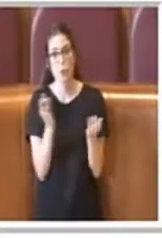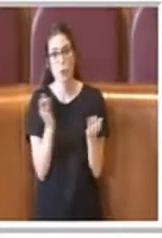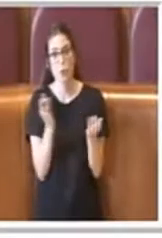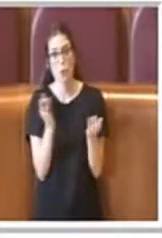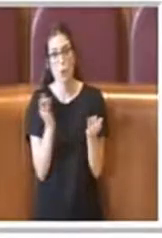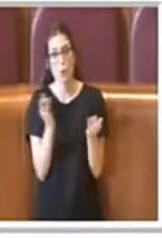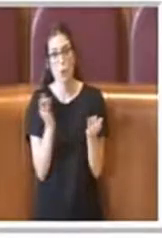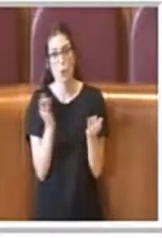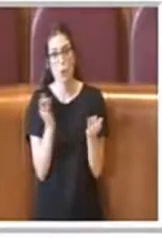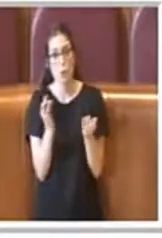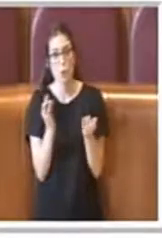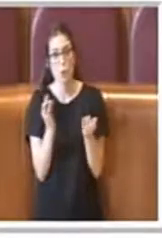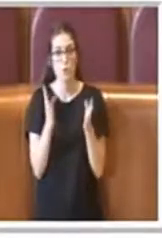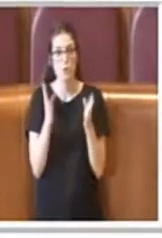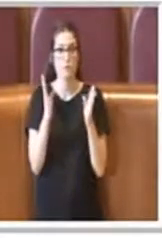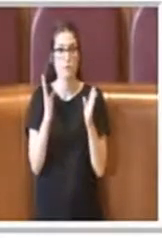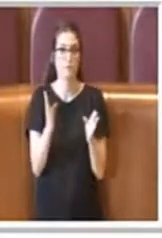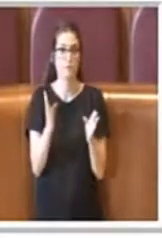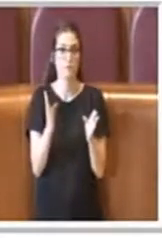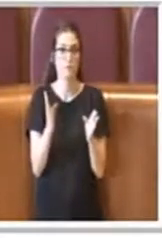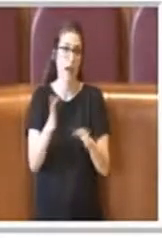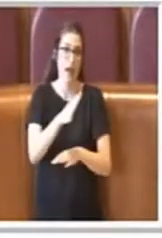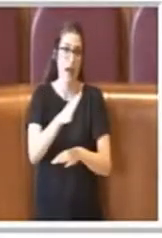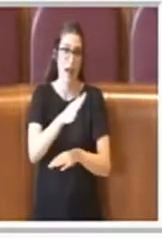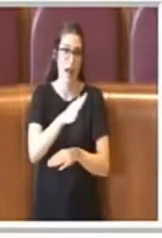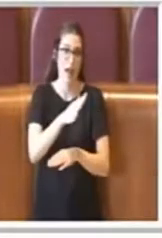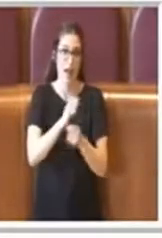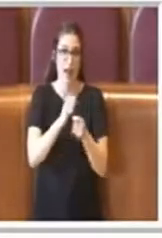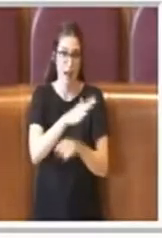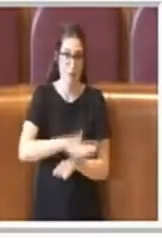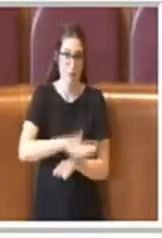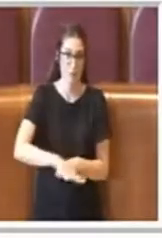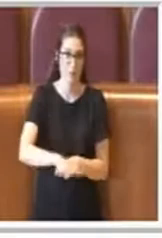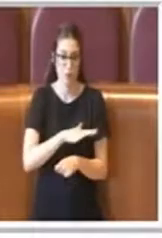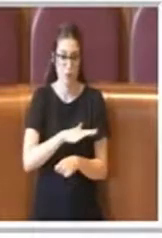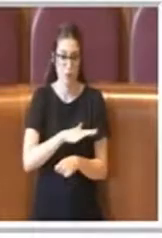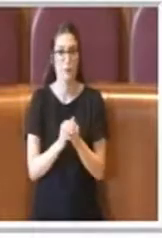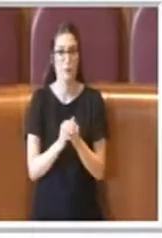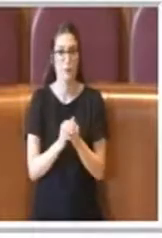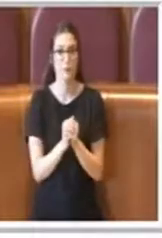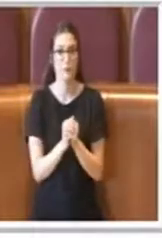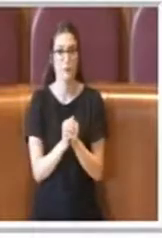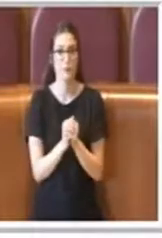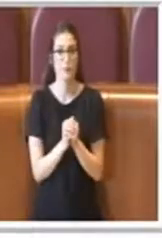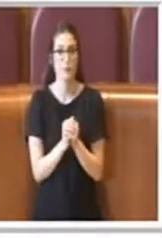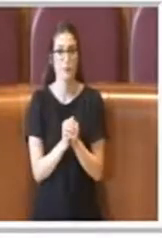ambito. Ora,